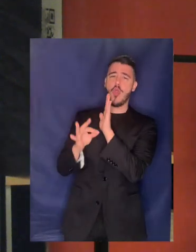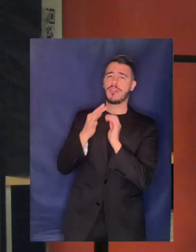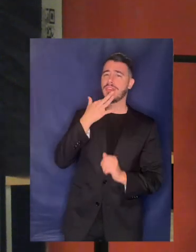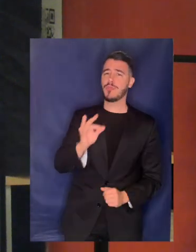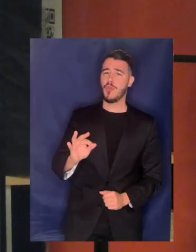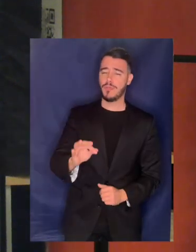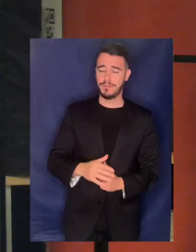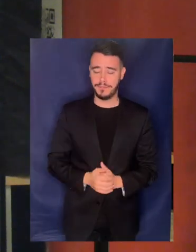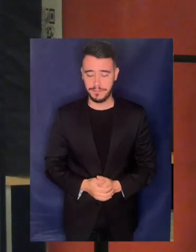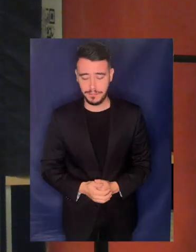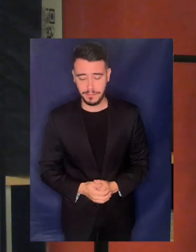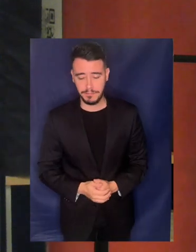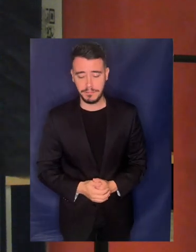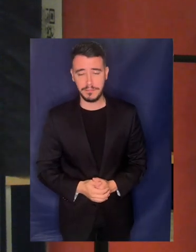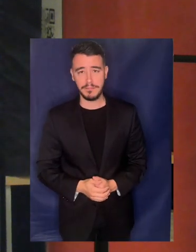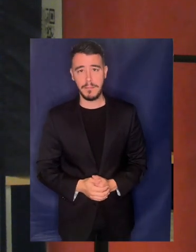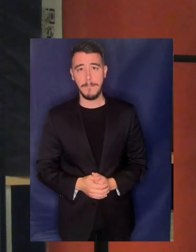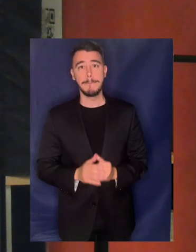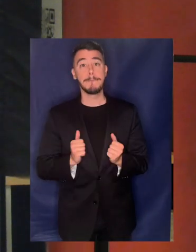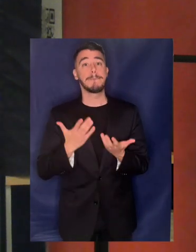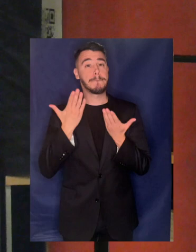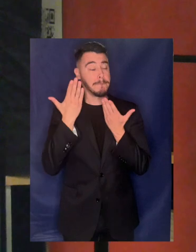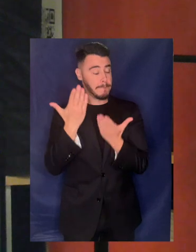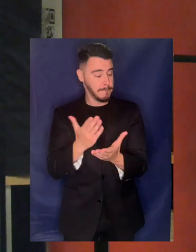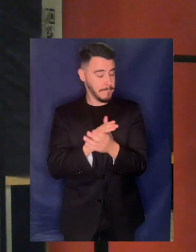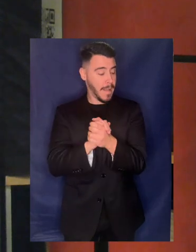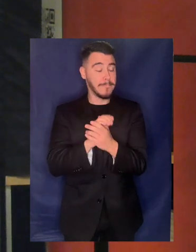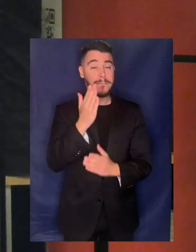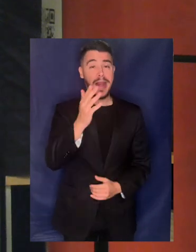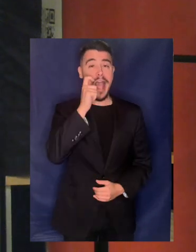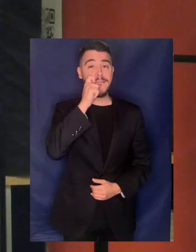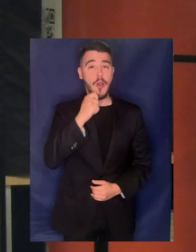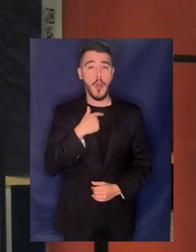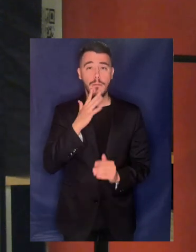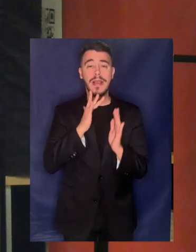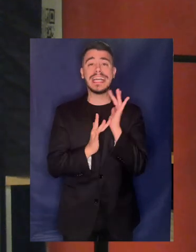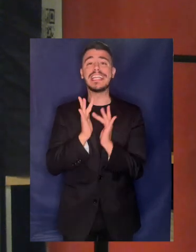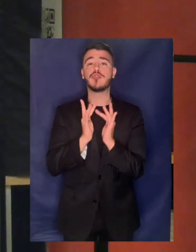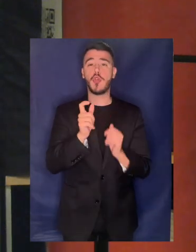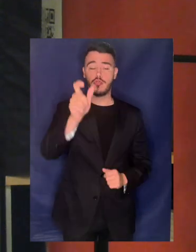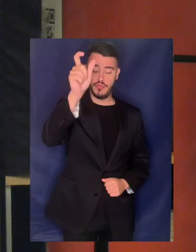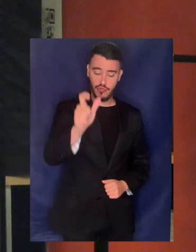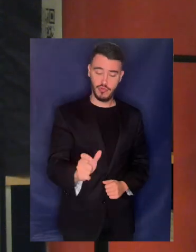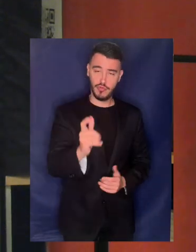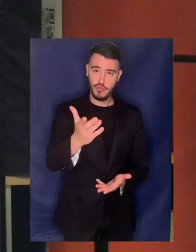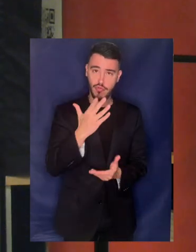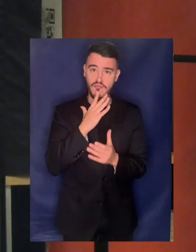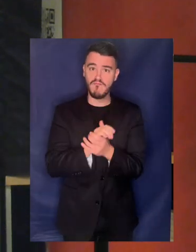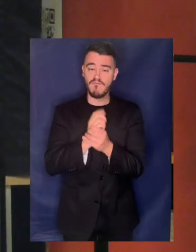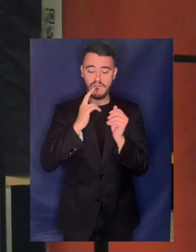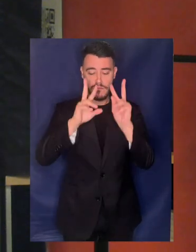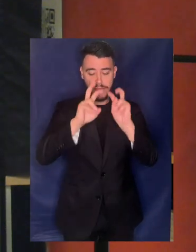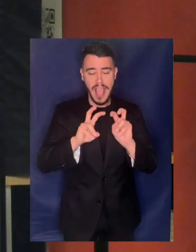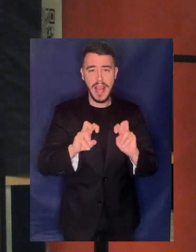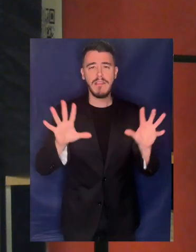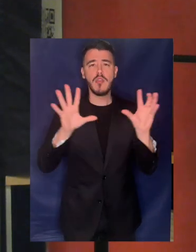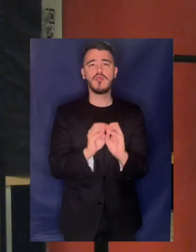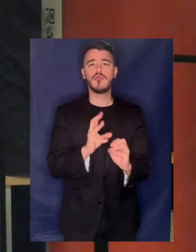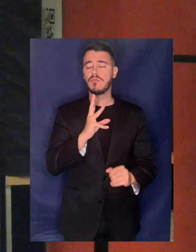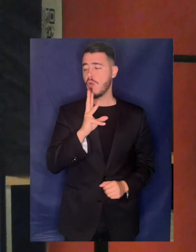Έλεγα λοιπόν αγαπητέ Χρήστο για μια πάρα πολύ σπουδαία ερευνά World Water Forum